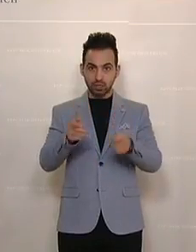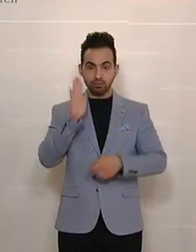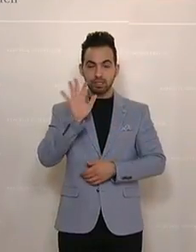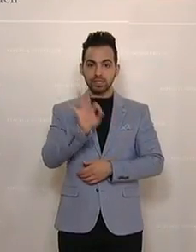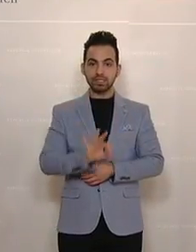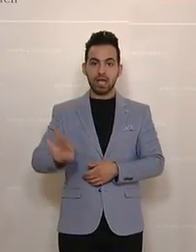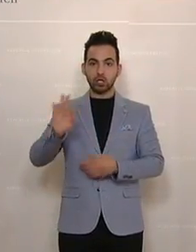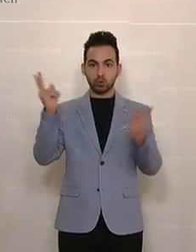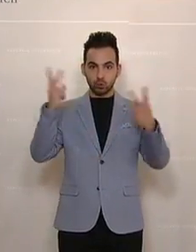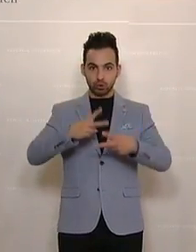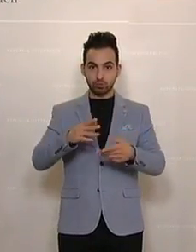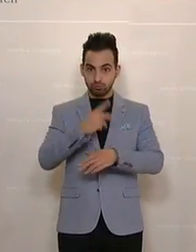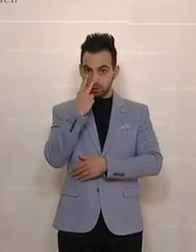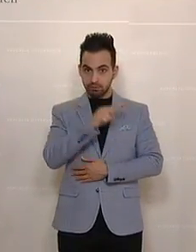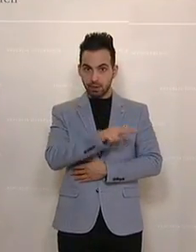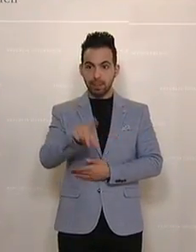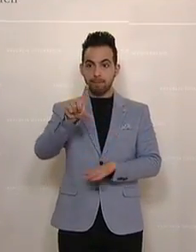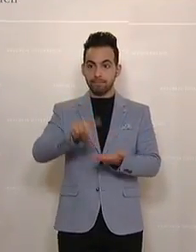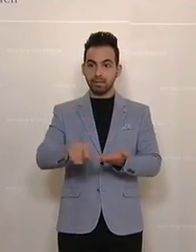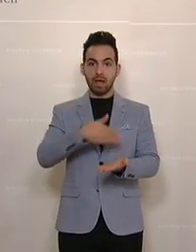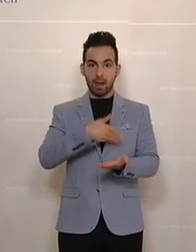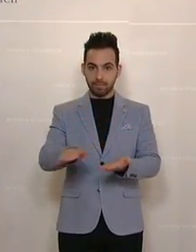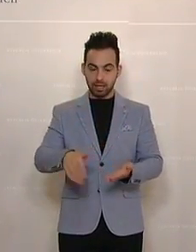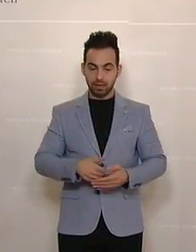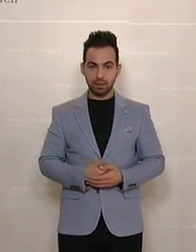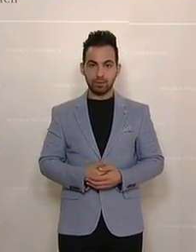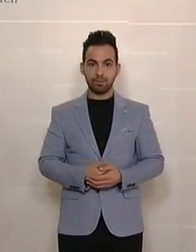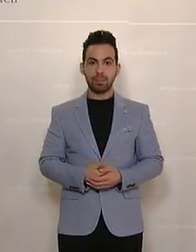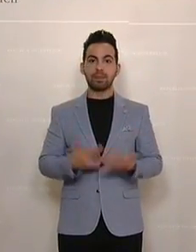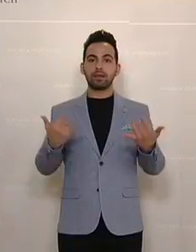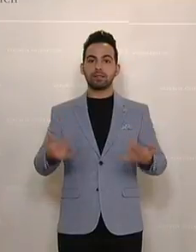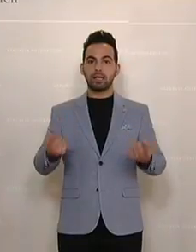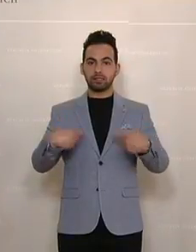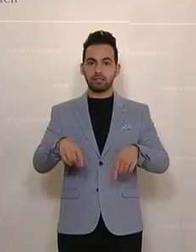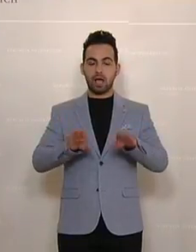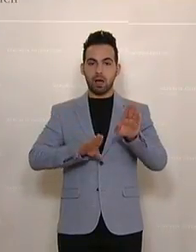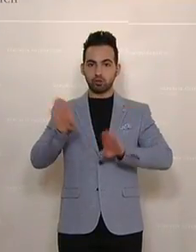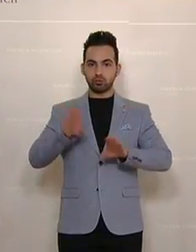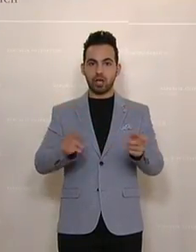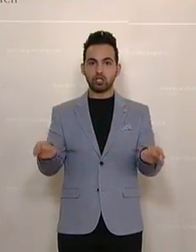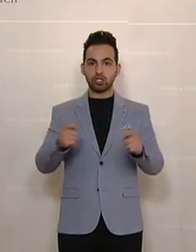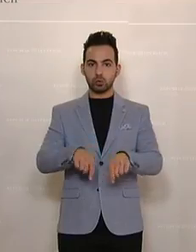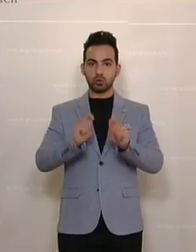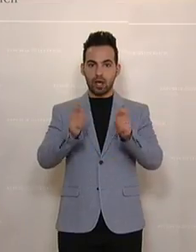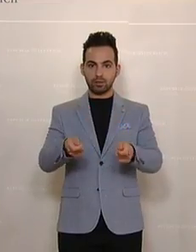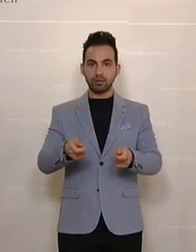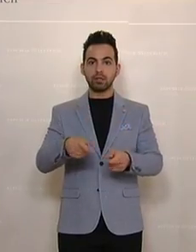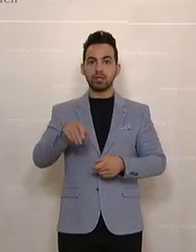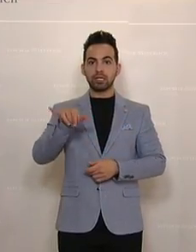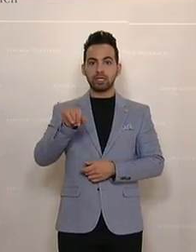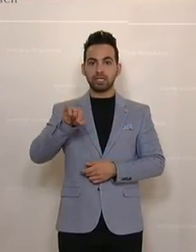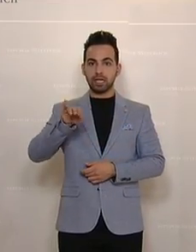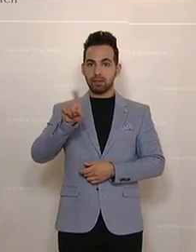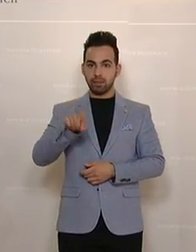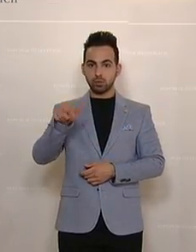der Zeit sein. Wie gesagt, es ist ein freiwilliger Fortschnittsbericht, der wurde von allen